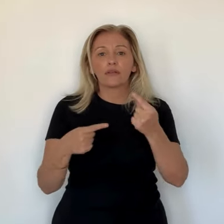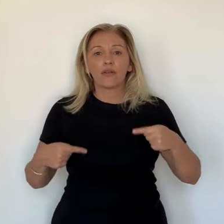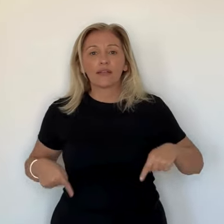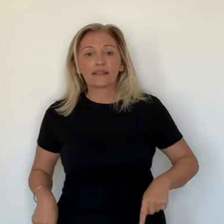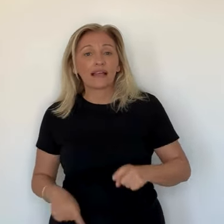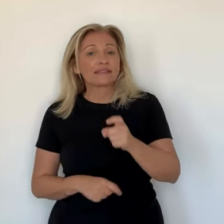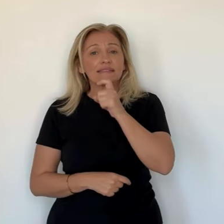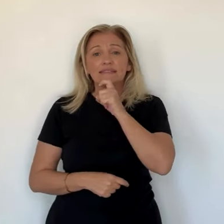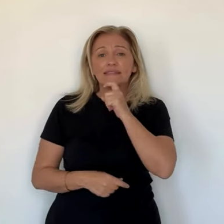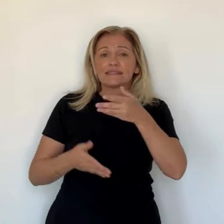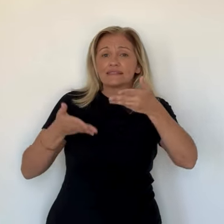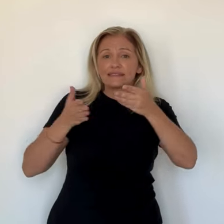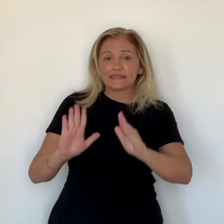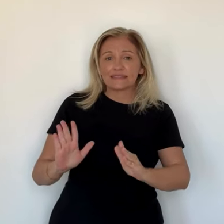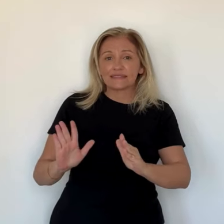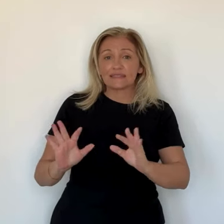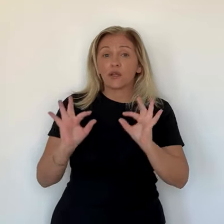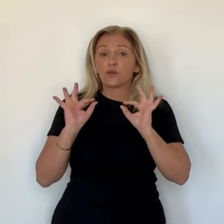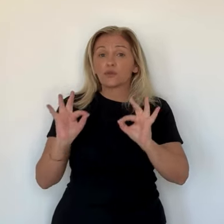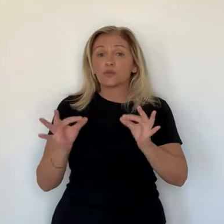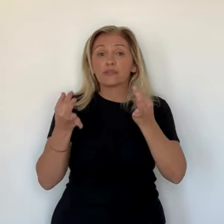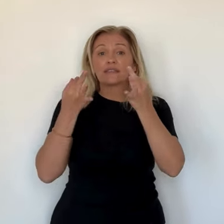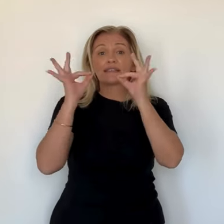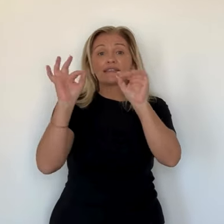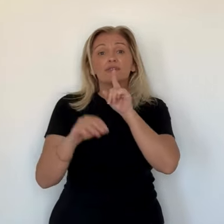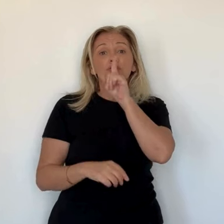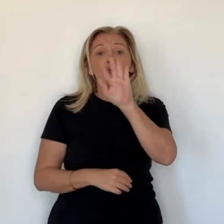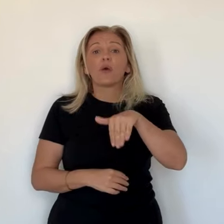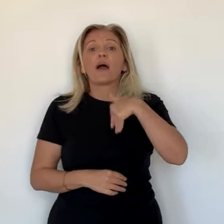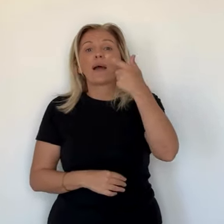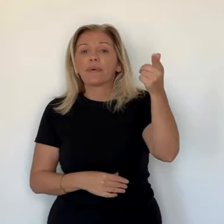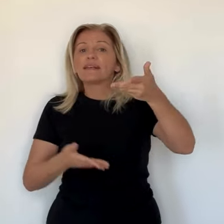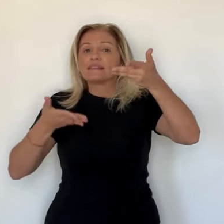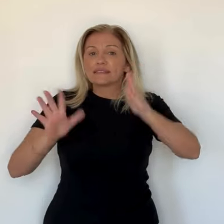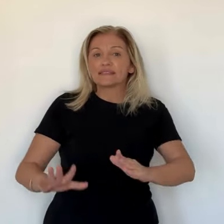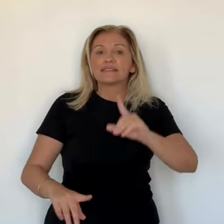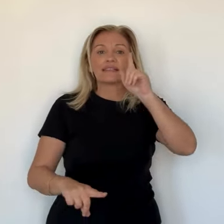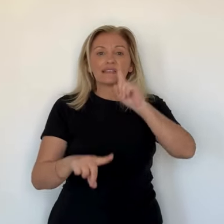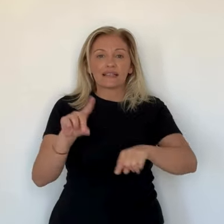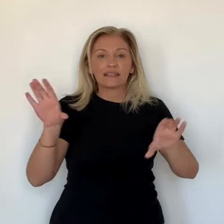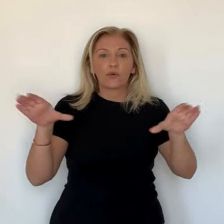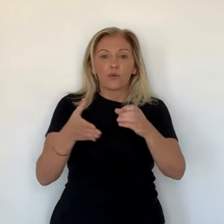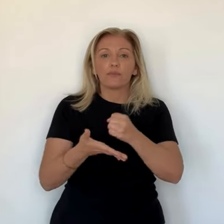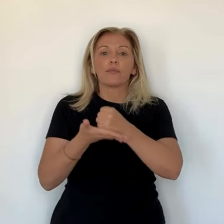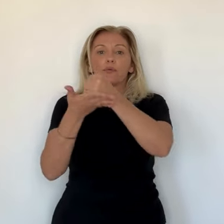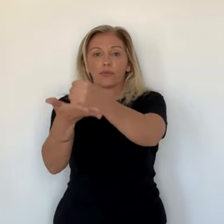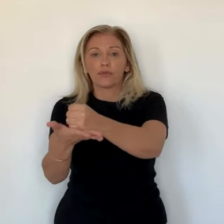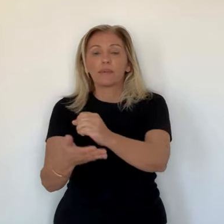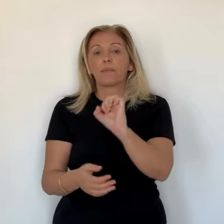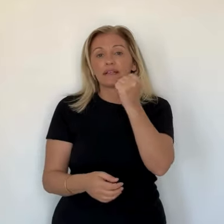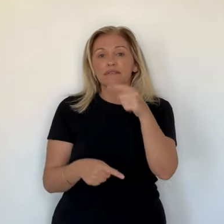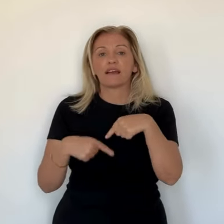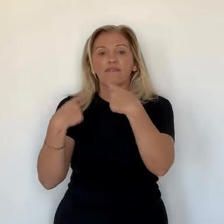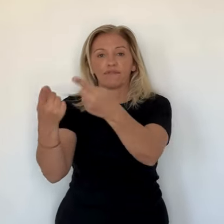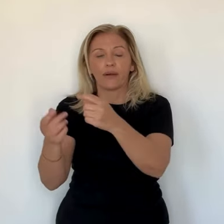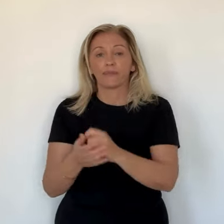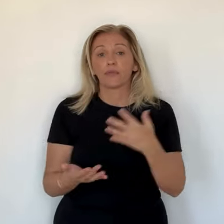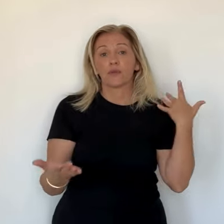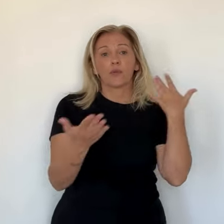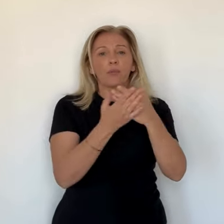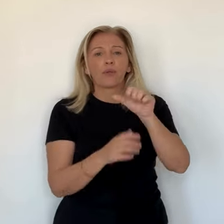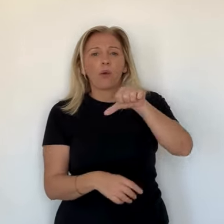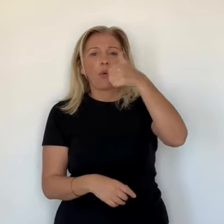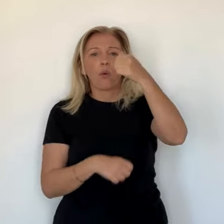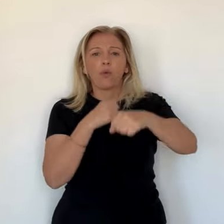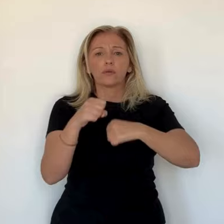encadrer les supporters autour de Timizoul. Le représentant de l'État n'avait pas pris de décision restrictive à l'issue du point de sécurité. Il l'a finalement